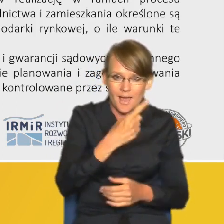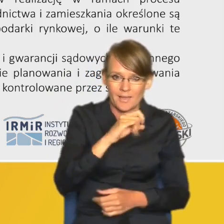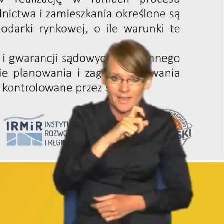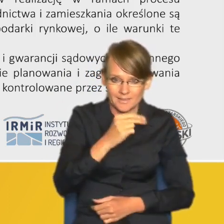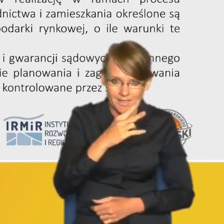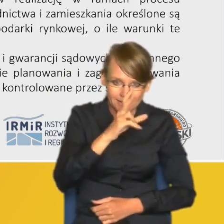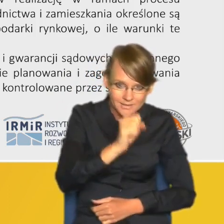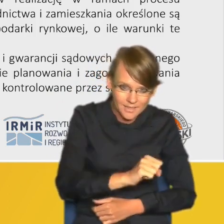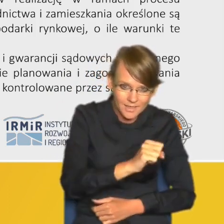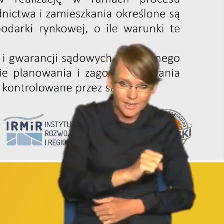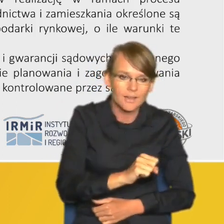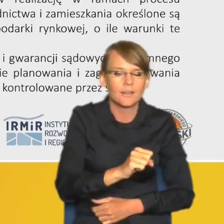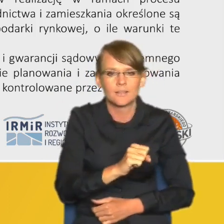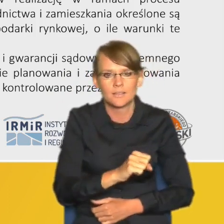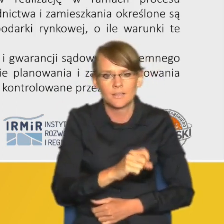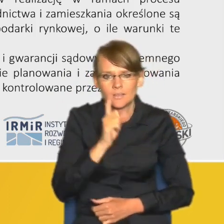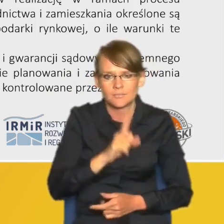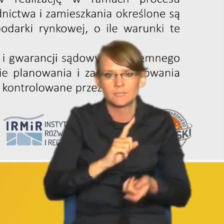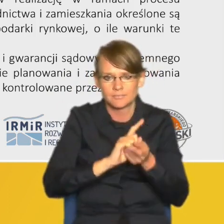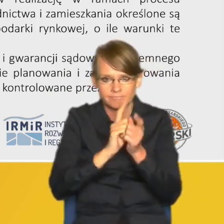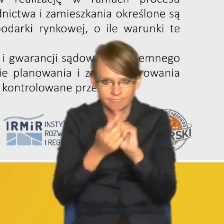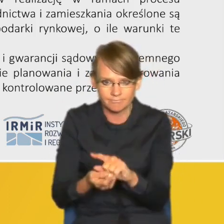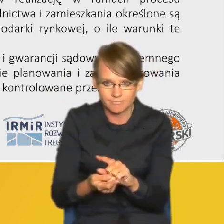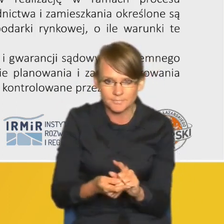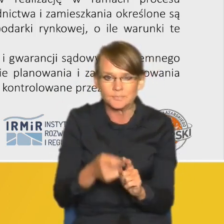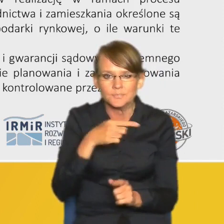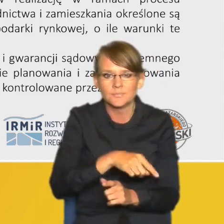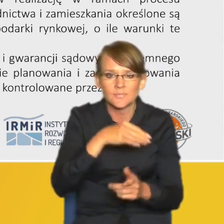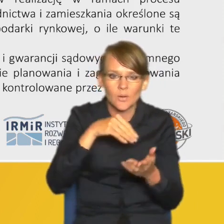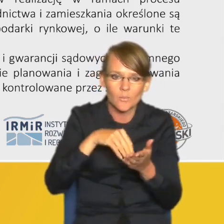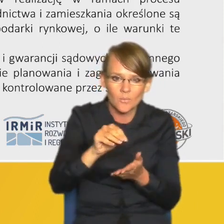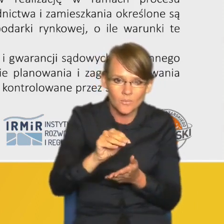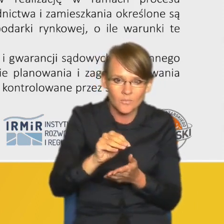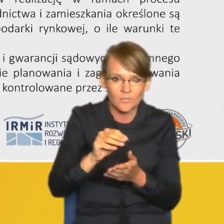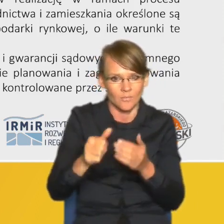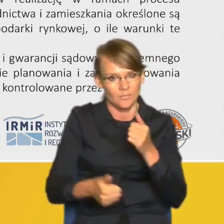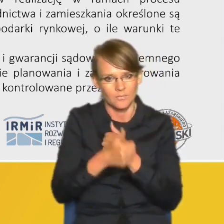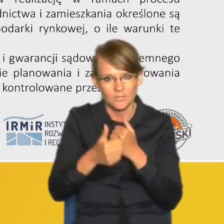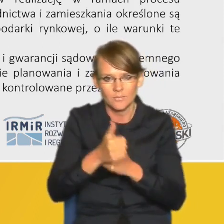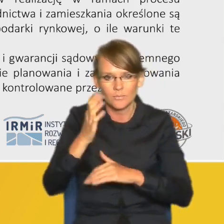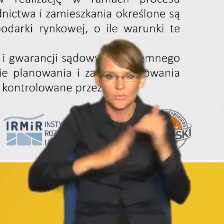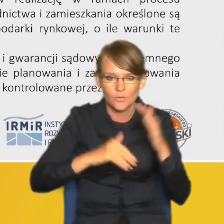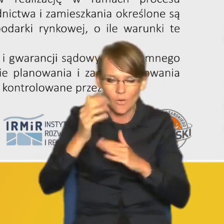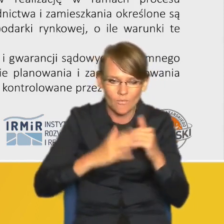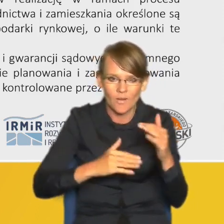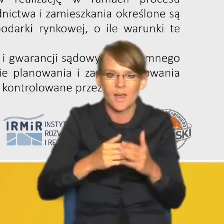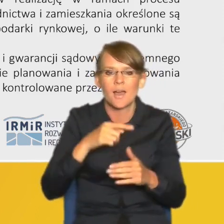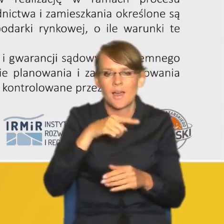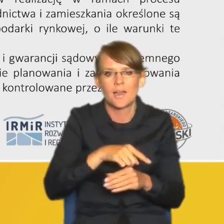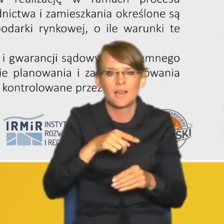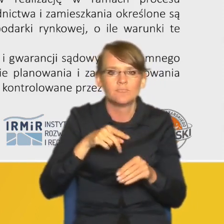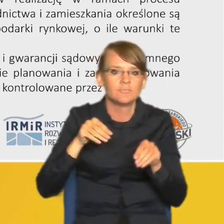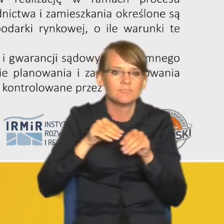mówię tutaj o tym o tej kategorii opłaty która jest pobierana w związku z budową infrastruktury technicznej do pewnego